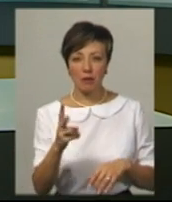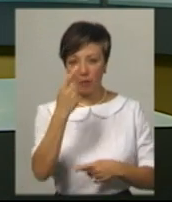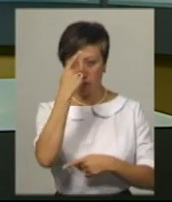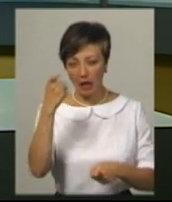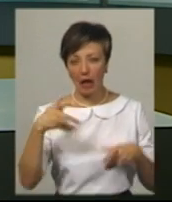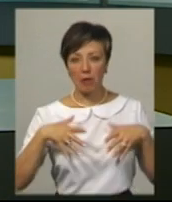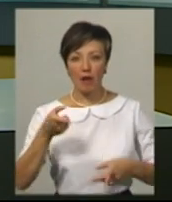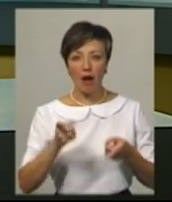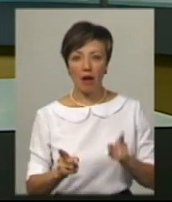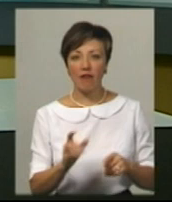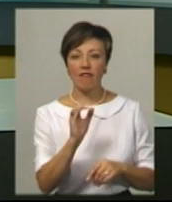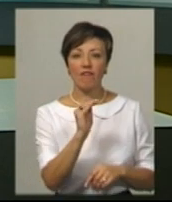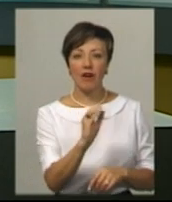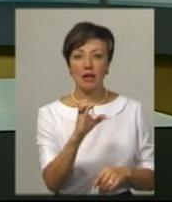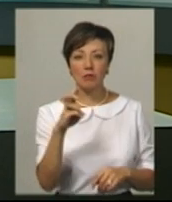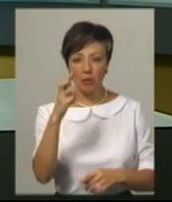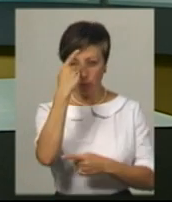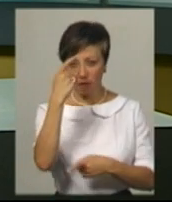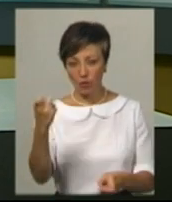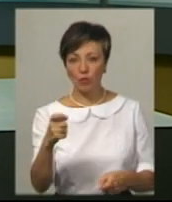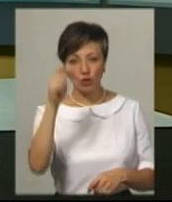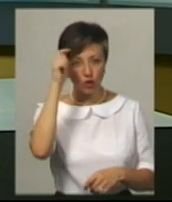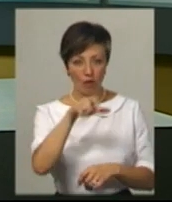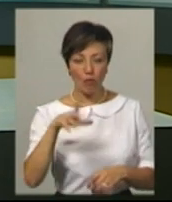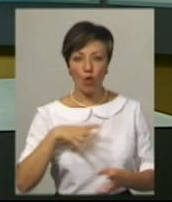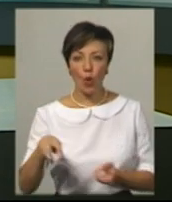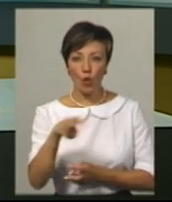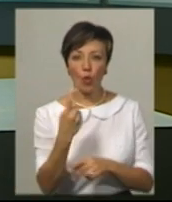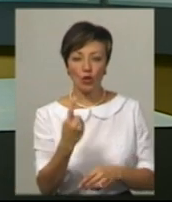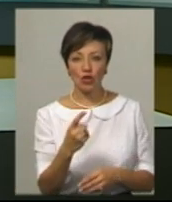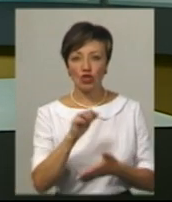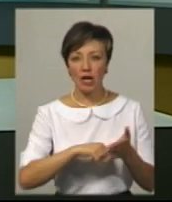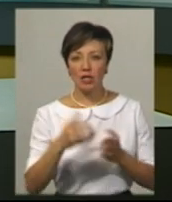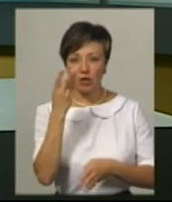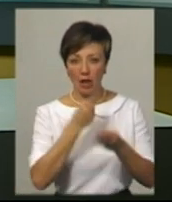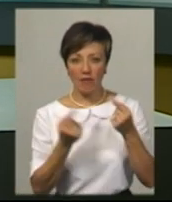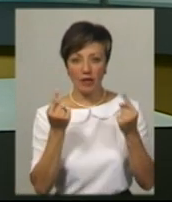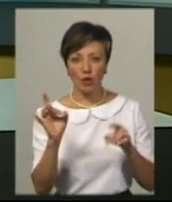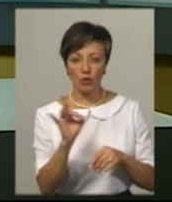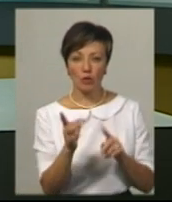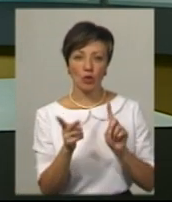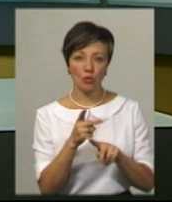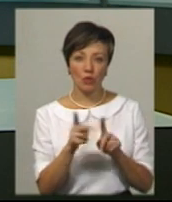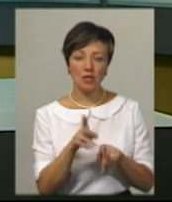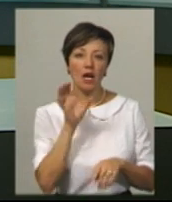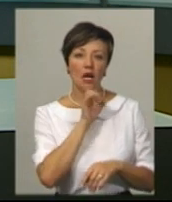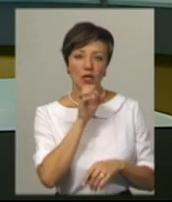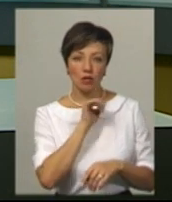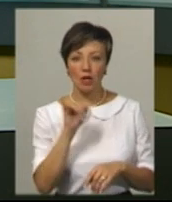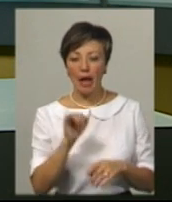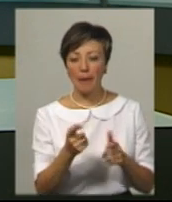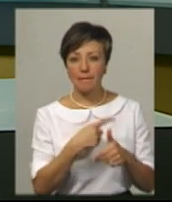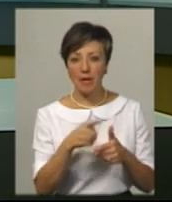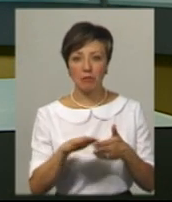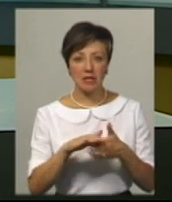Кримреалії. У ФСБ повідомили, що ці чоловіки були у розшуку. Один через шахрайство у великих розмірах, інший – за крадіжку. Імень та